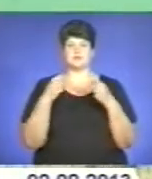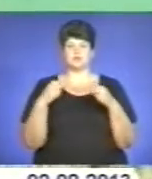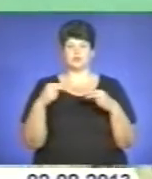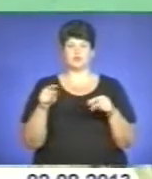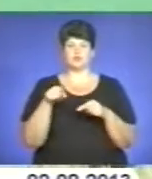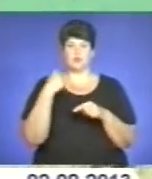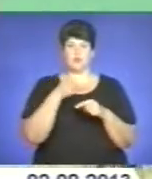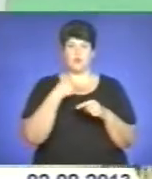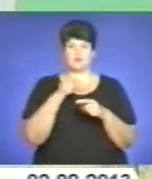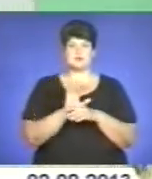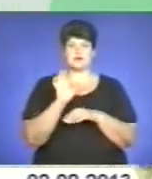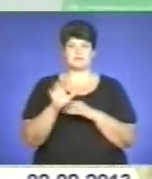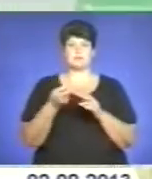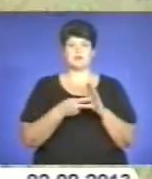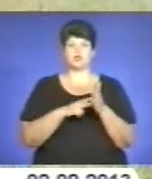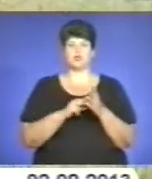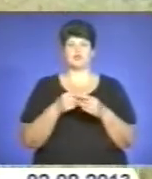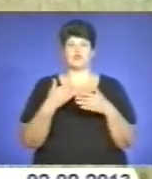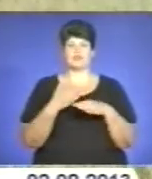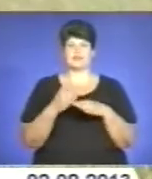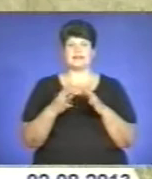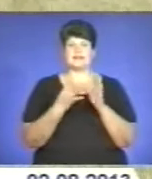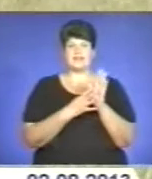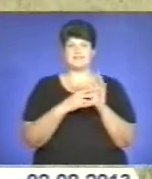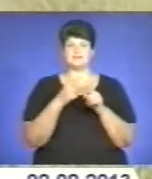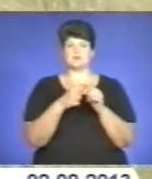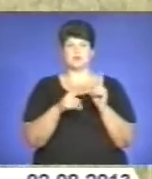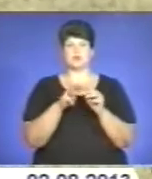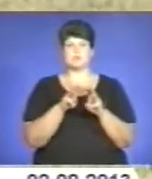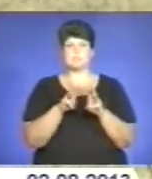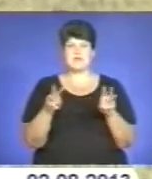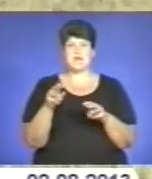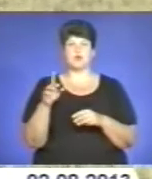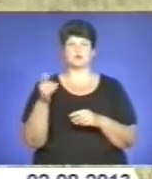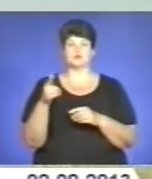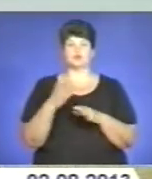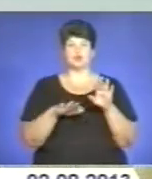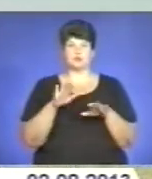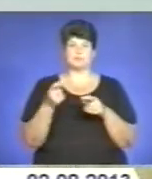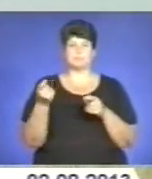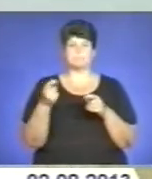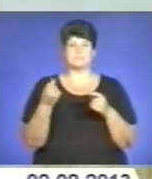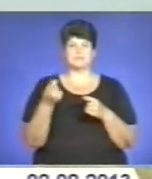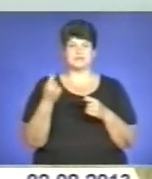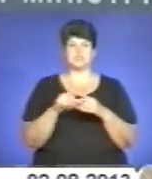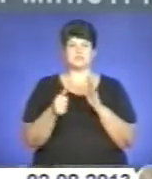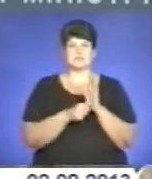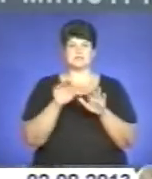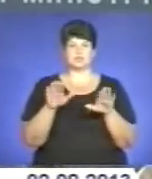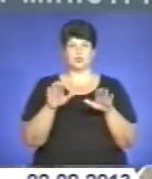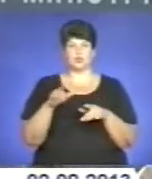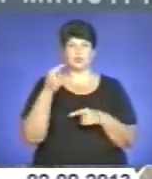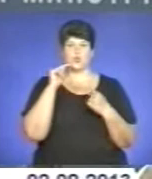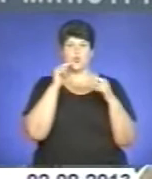Цього року на експорт планують виділити майже 9 мільйонів тонн пшениці, 2,5 тонни ячменю і більше 16 кукурудзи. Як